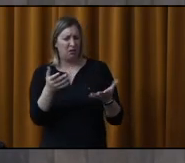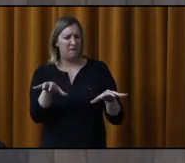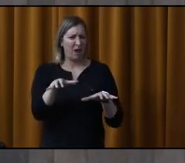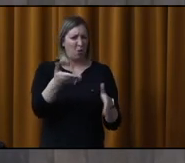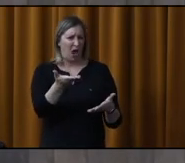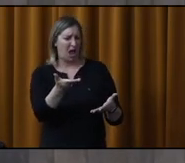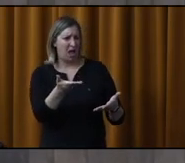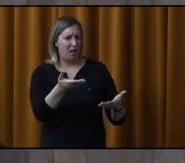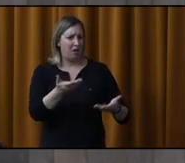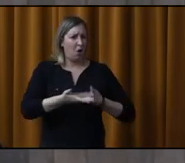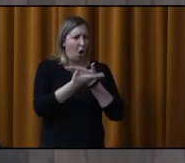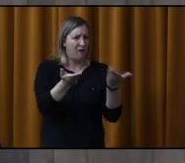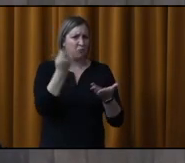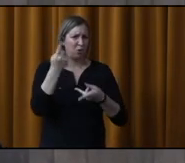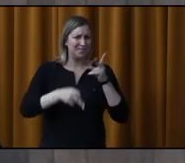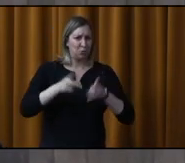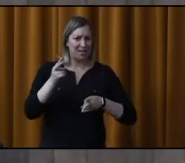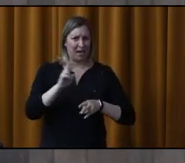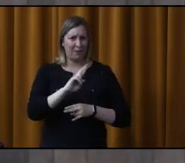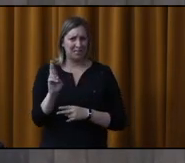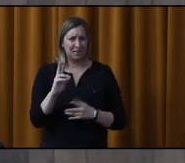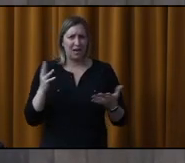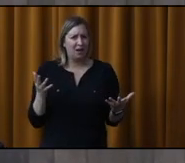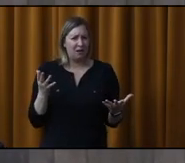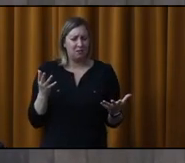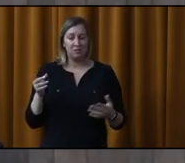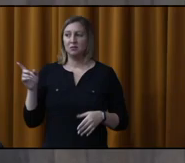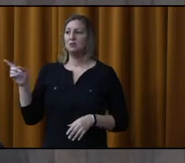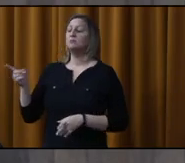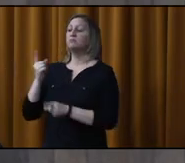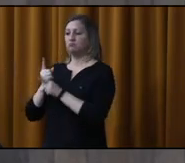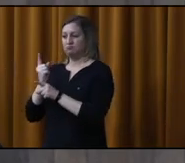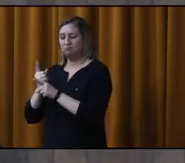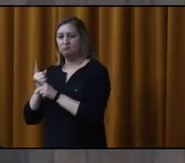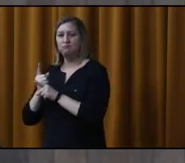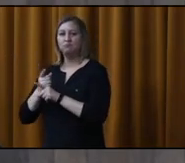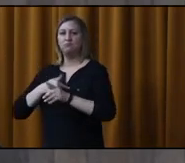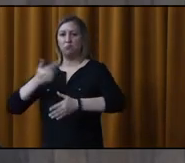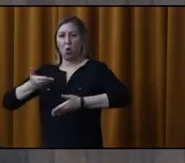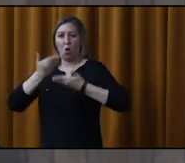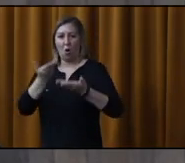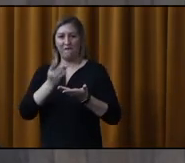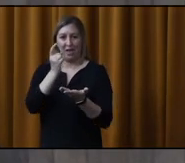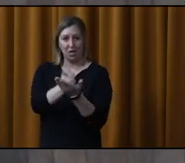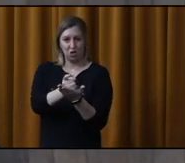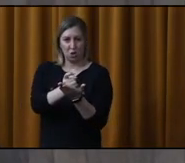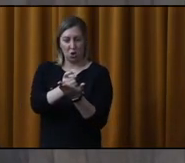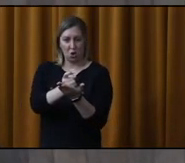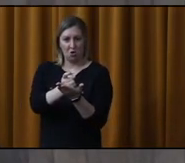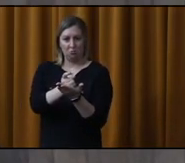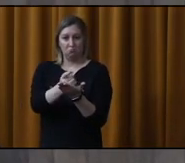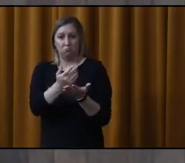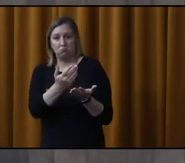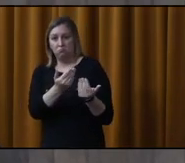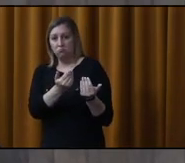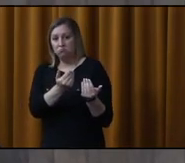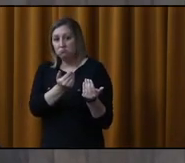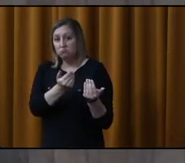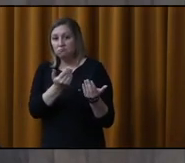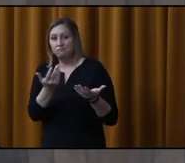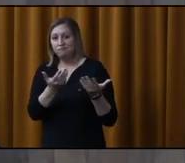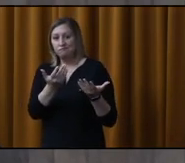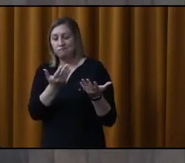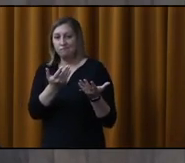marina aux citoyens de Repentigny? Donc, effectivement, on a fait une première offre d'achat aux propriétaires. Nous sommes présentement en